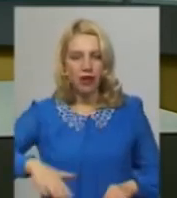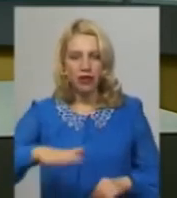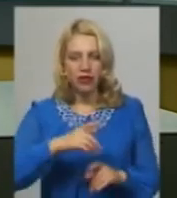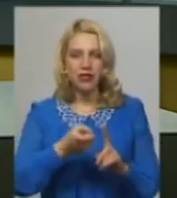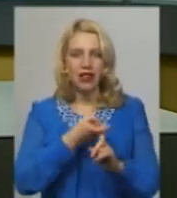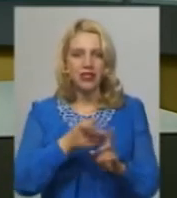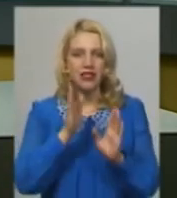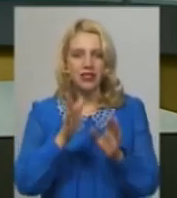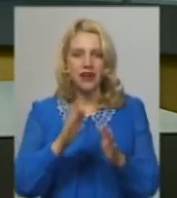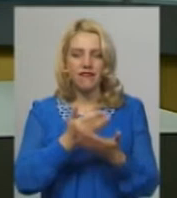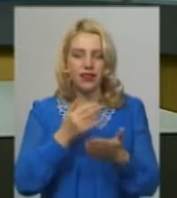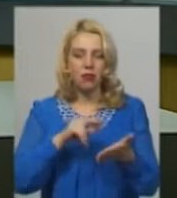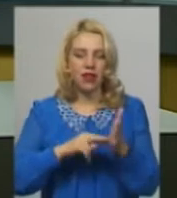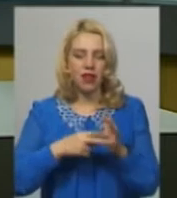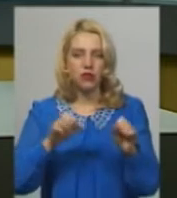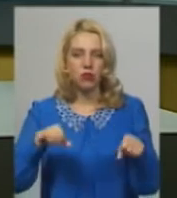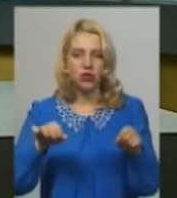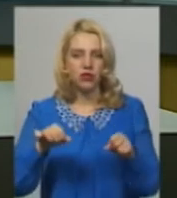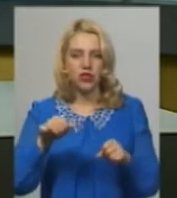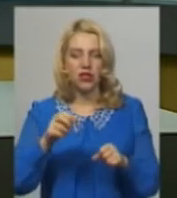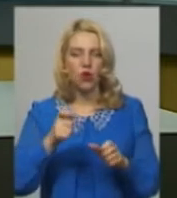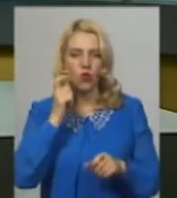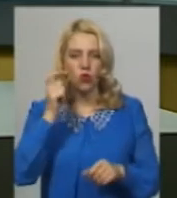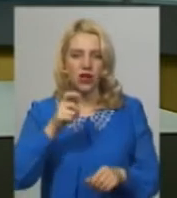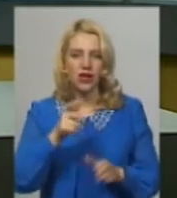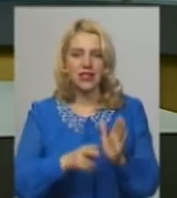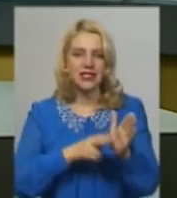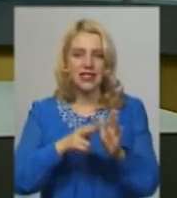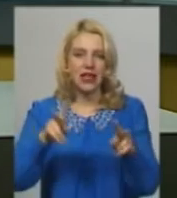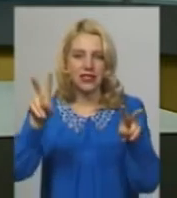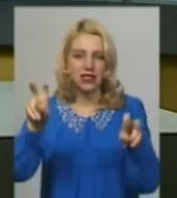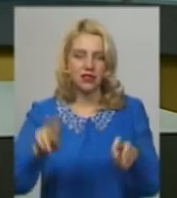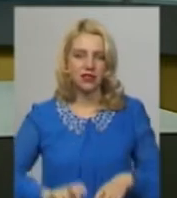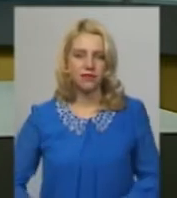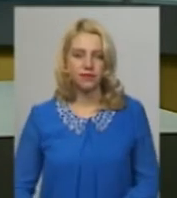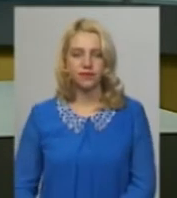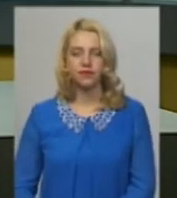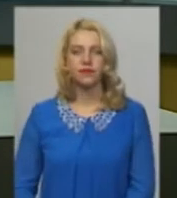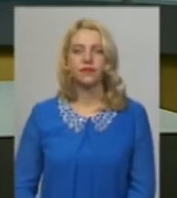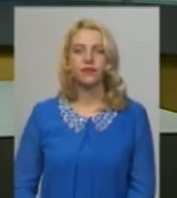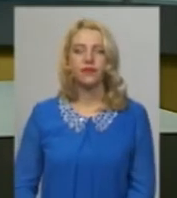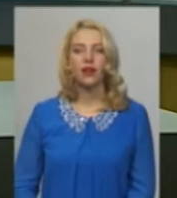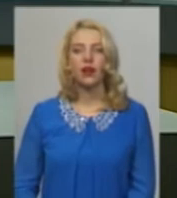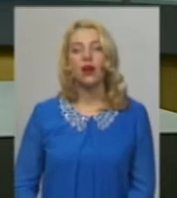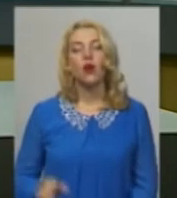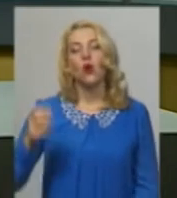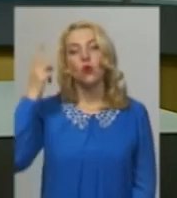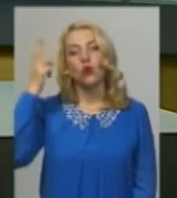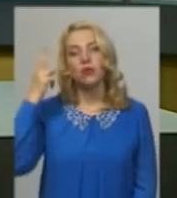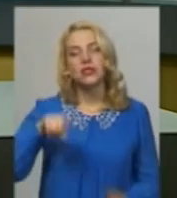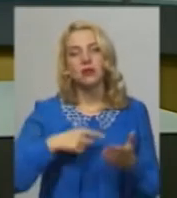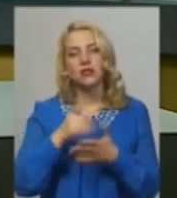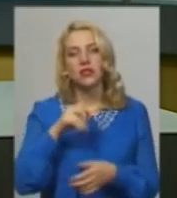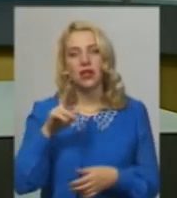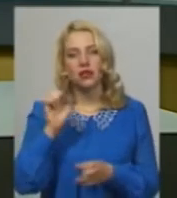залежатиме лише від планів та можливостей акціонерного товариства «Укрзалізниця». У Хмельницькій міській